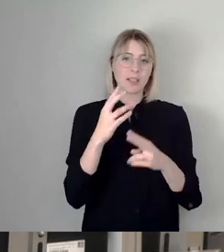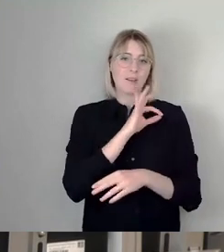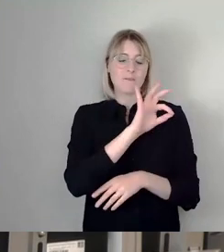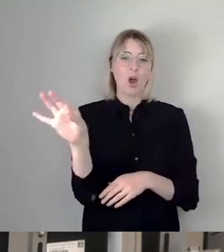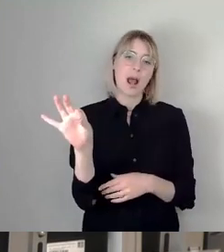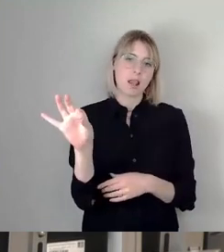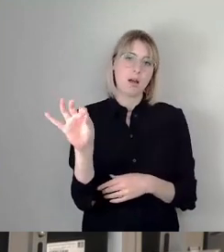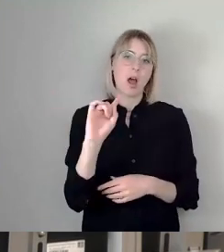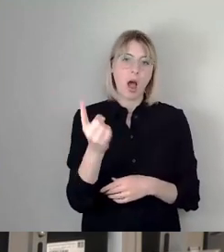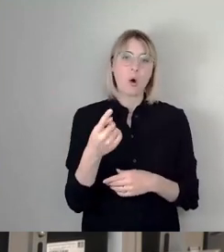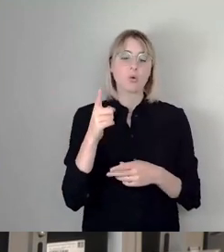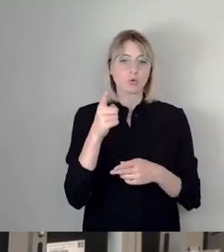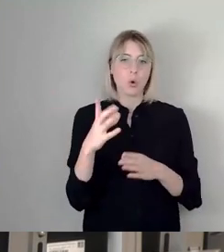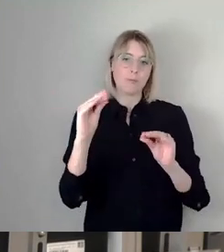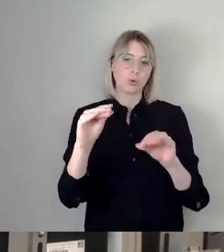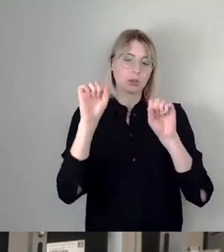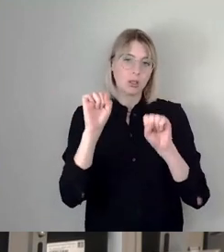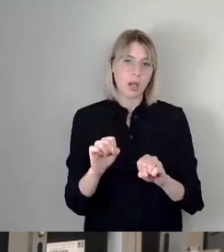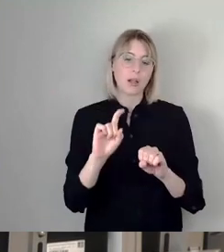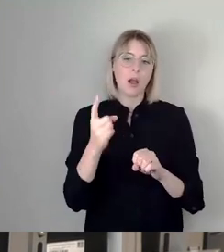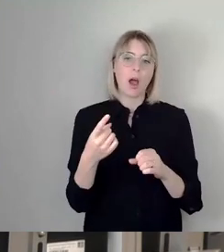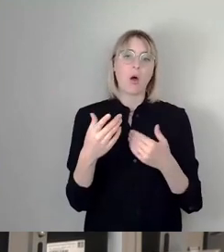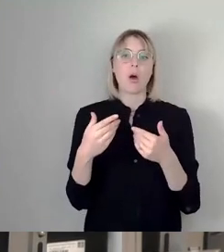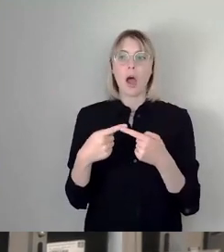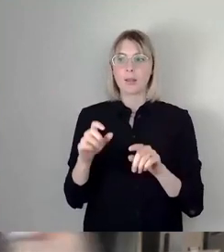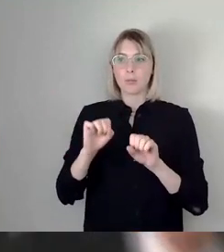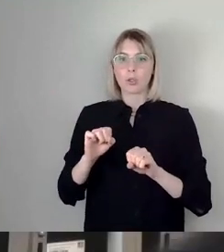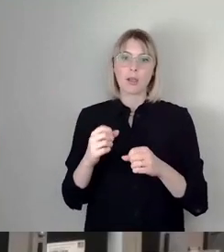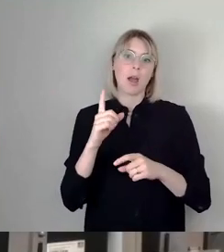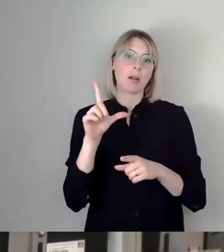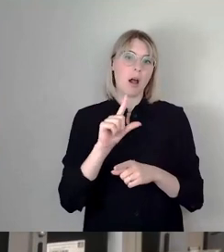damit auch wirklich gute Alternativen auch zum Auto geboten bekommen. Vielen Dank.